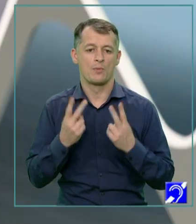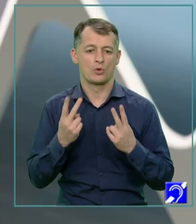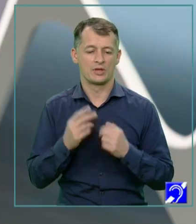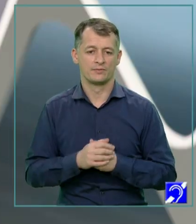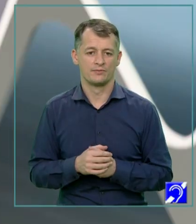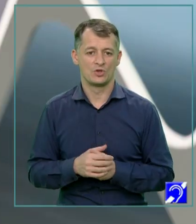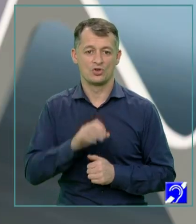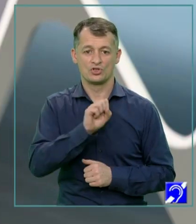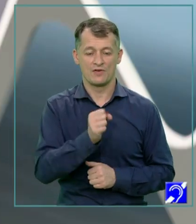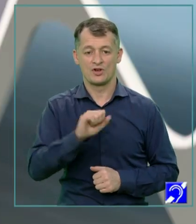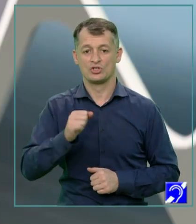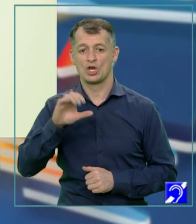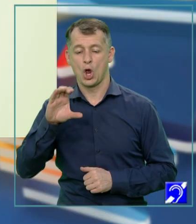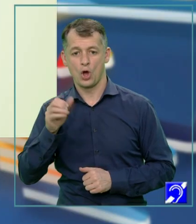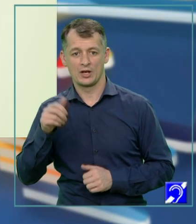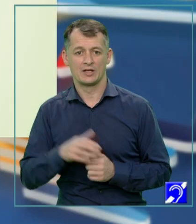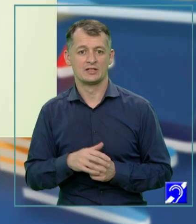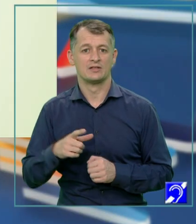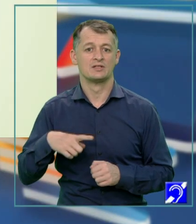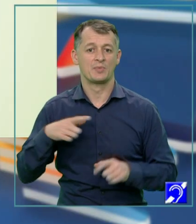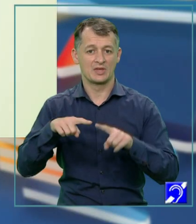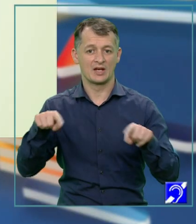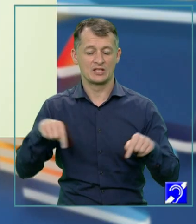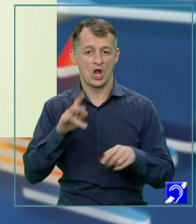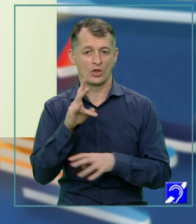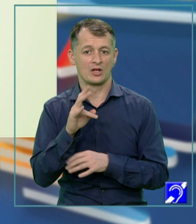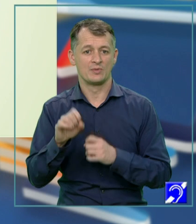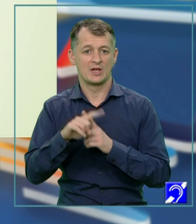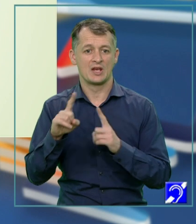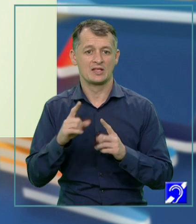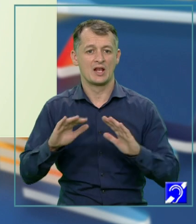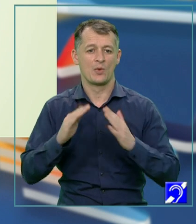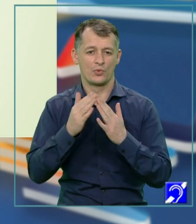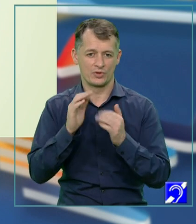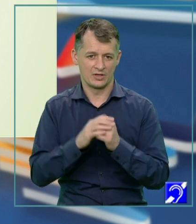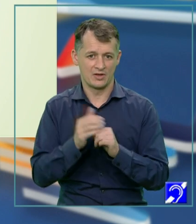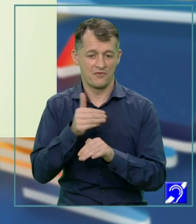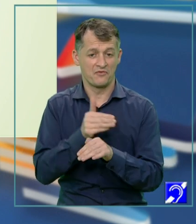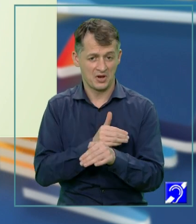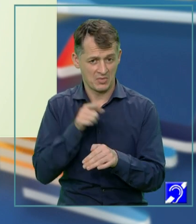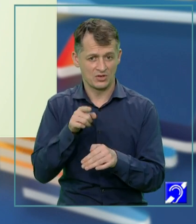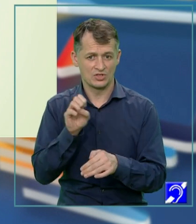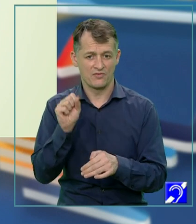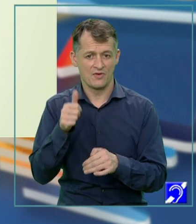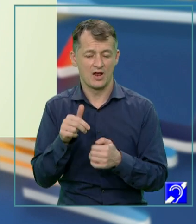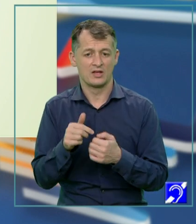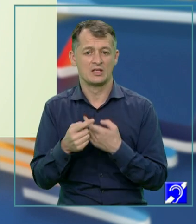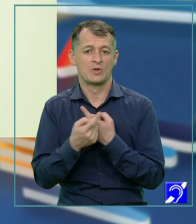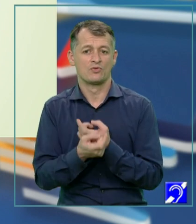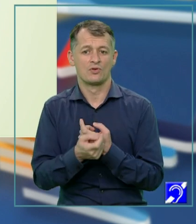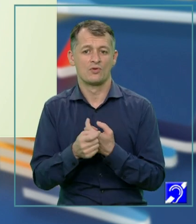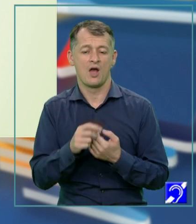și Corina se află pe terasa unui hotel într-o dimineață la munte. Deși este devreme, Ștefan așezat pe un fotoliu alb